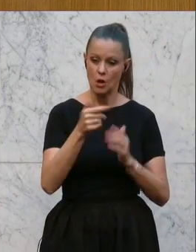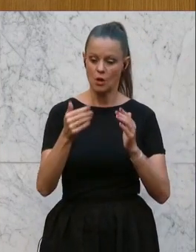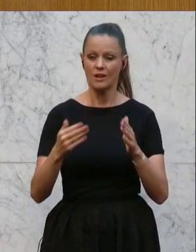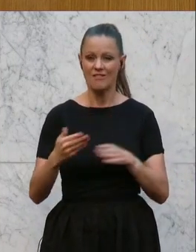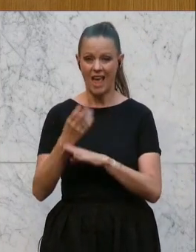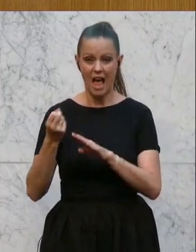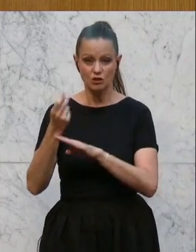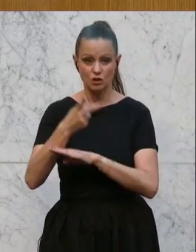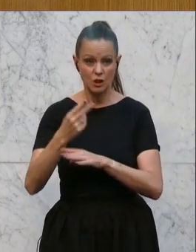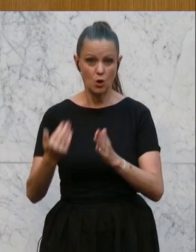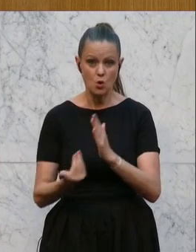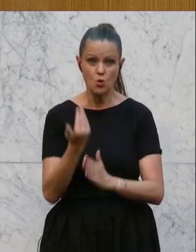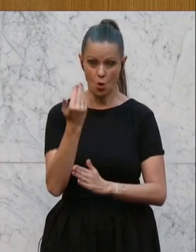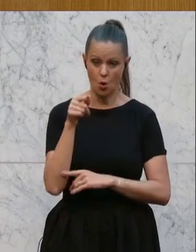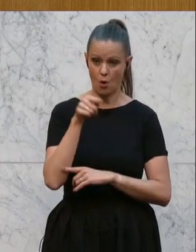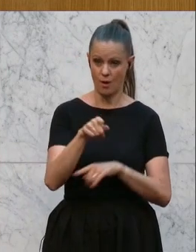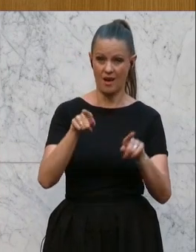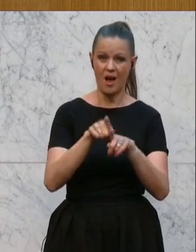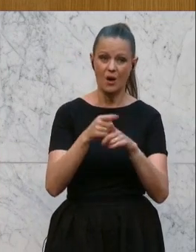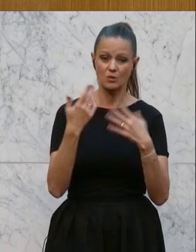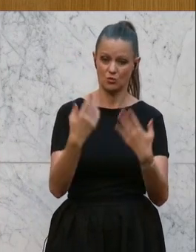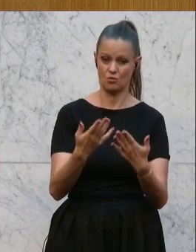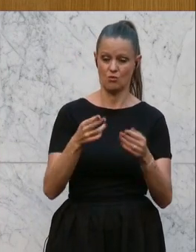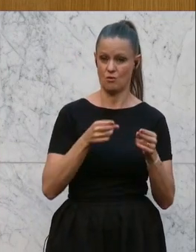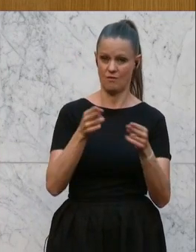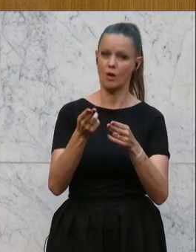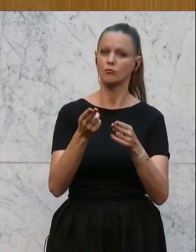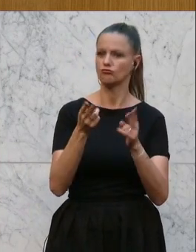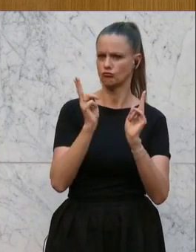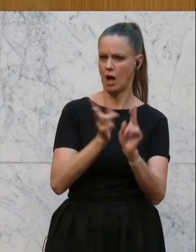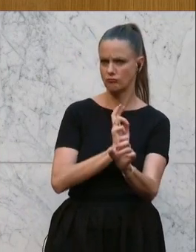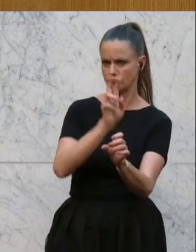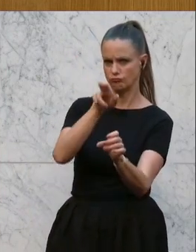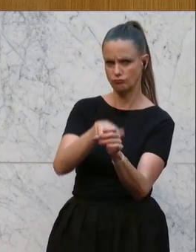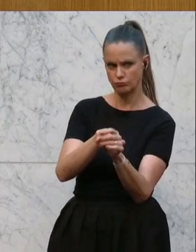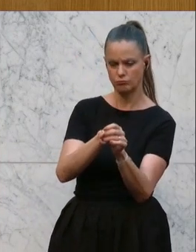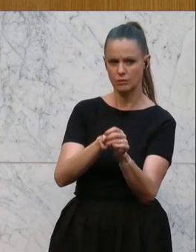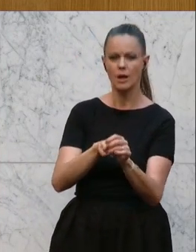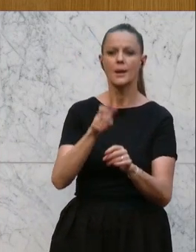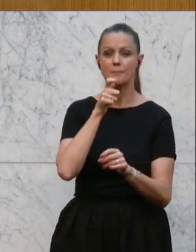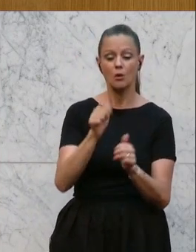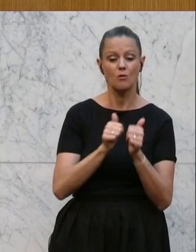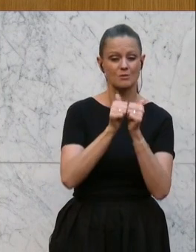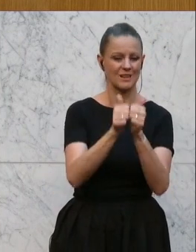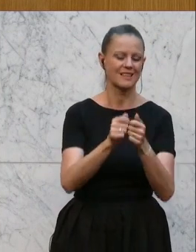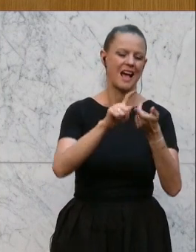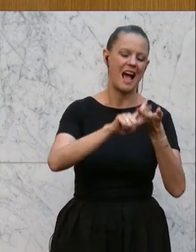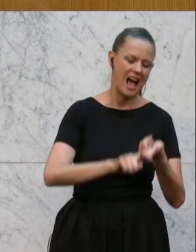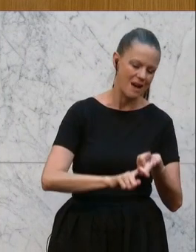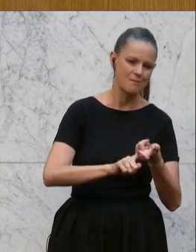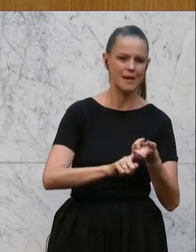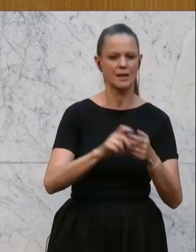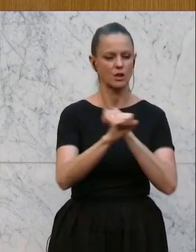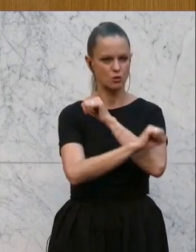jetzt auch die Möglichkeit, auf diesem Weg vermehrt einzusteigen und berufsbegleitend je nach Studiendauer 60 oder